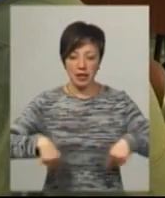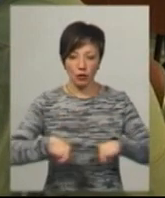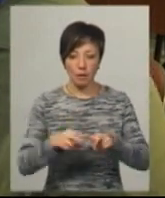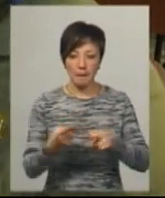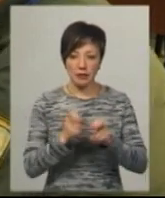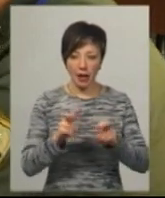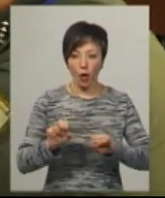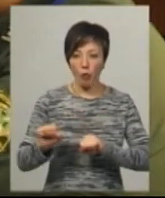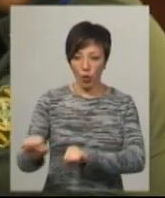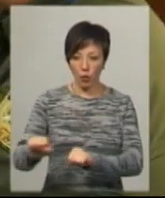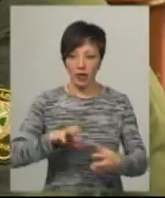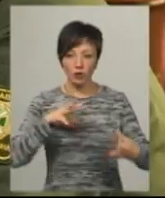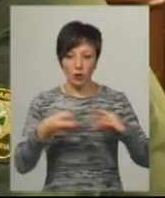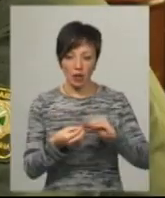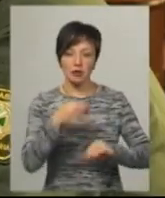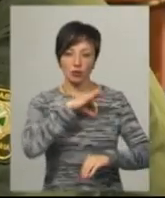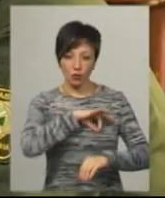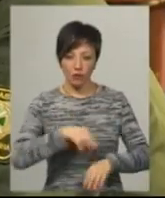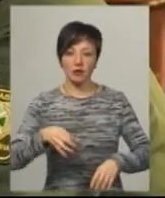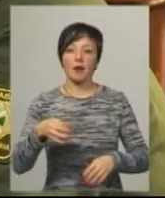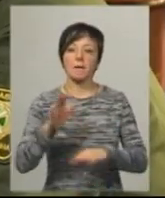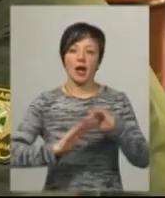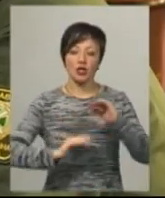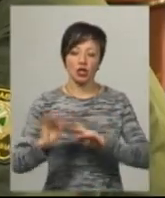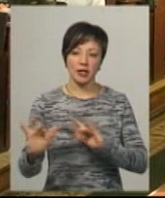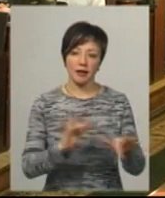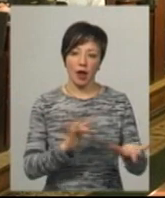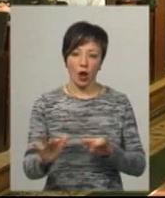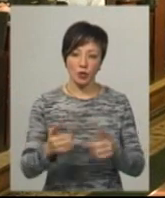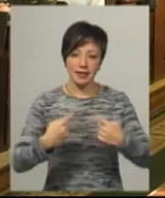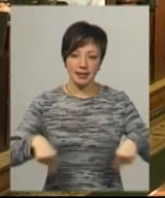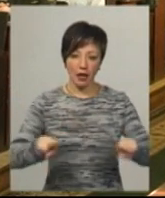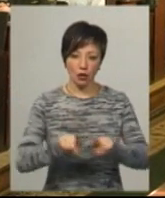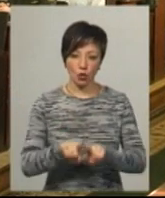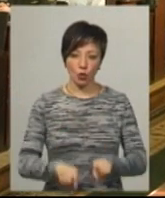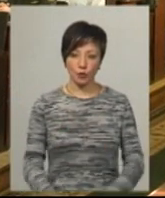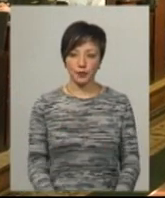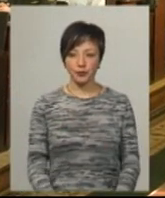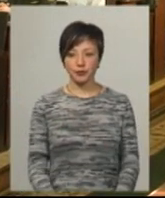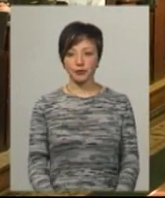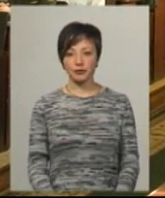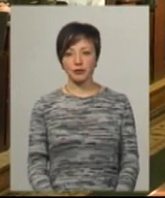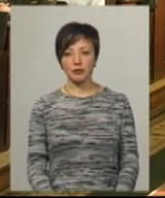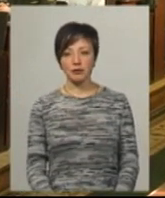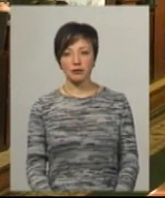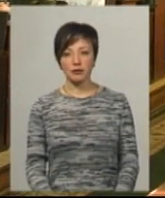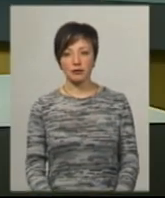оборони і результати застосувати в практичній діяльності сектору. Тетяна Ворожцова, Дем'ян Цегольник. Новини на Суспільному. Хмельницький.